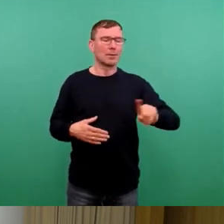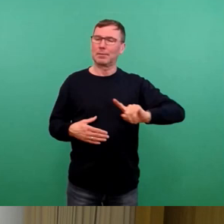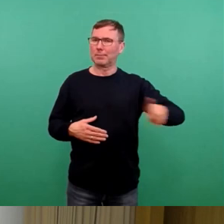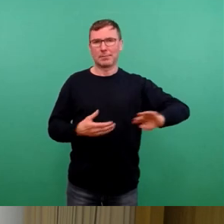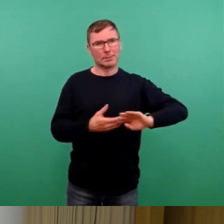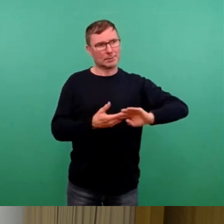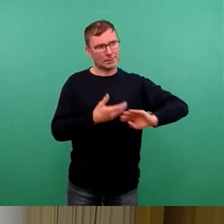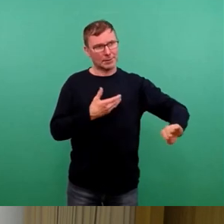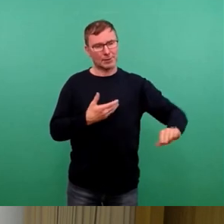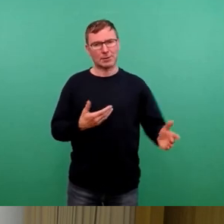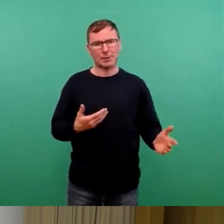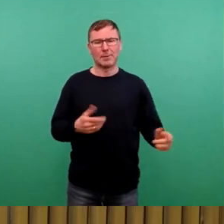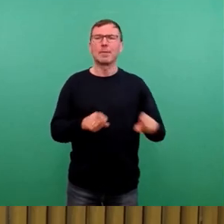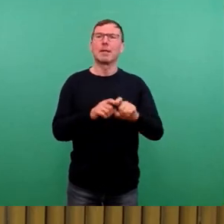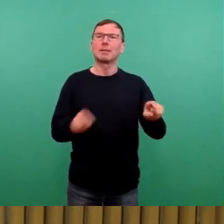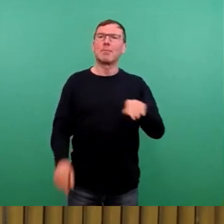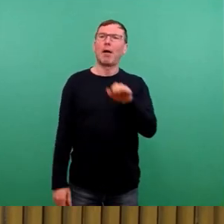sondern zum Thema Parken.